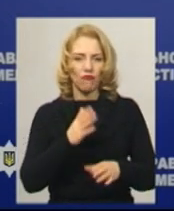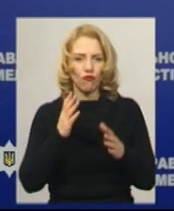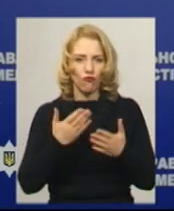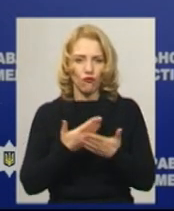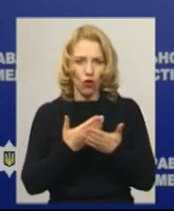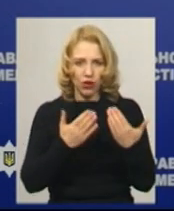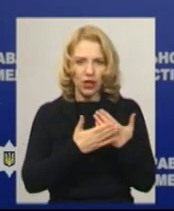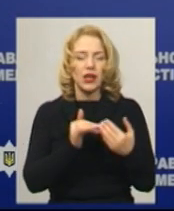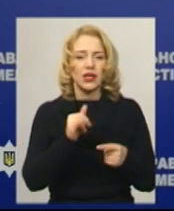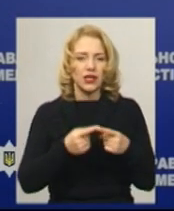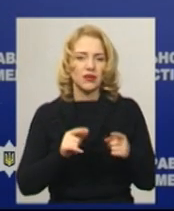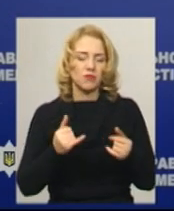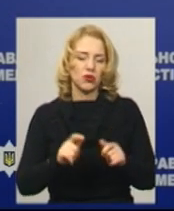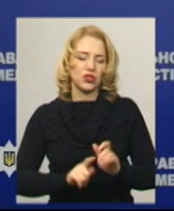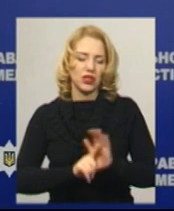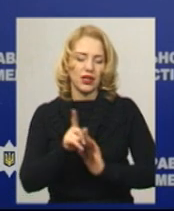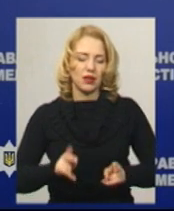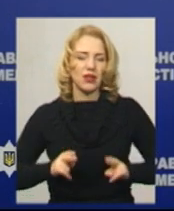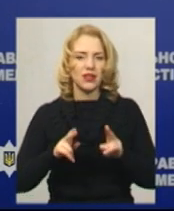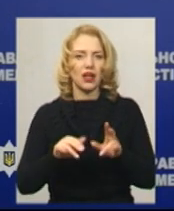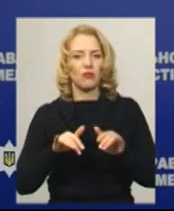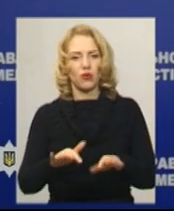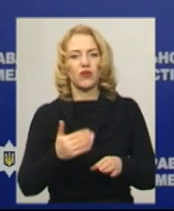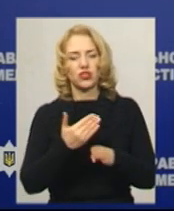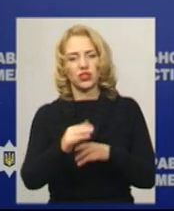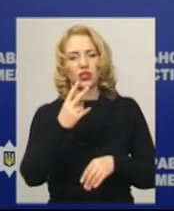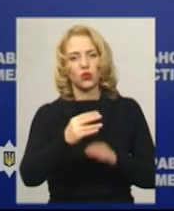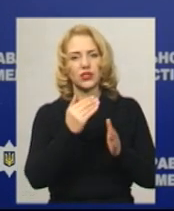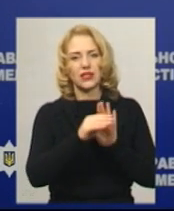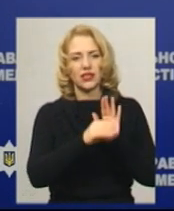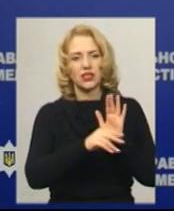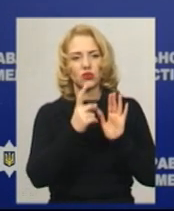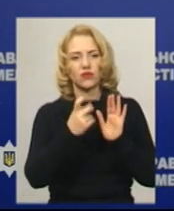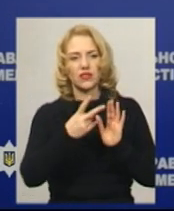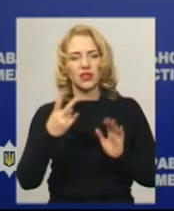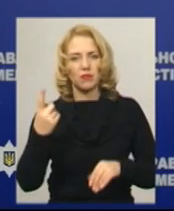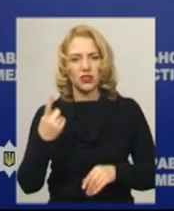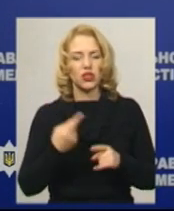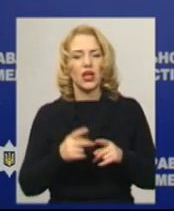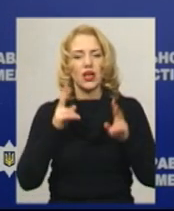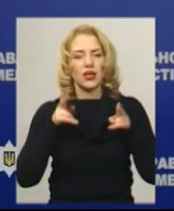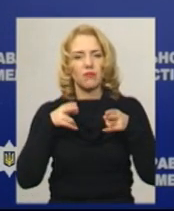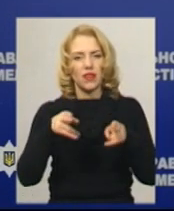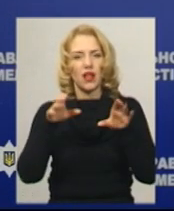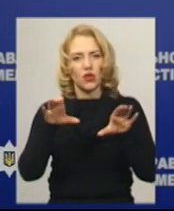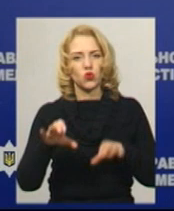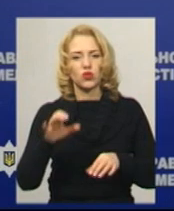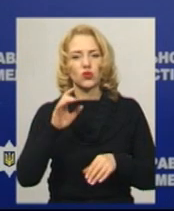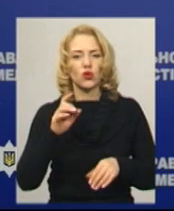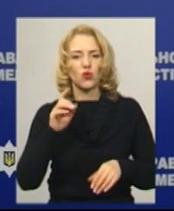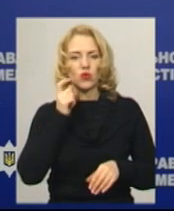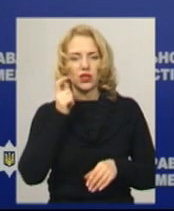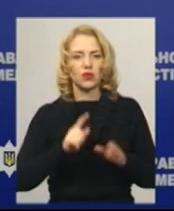поліції відкрили кримінальне провадження за частиною 2 статті 121 Кримінального кодексу України і розпочали досудове